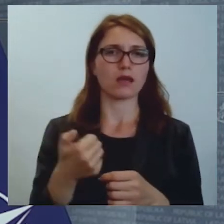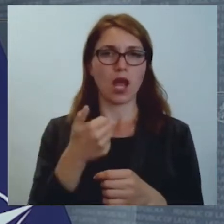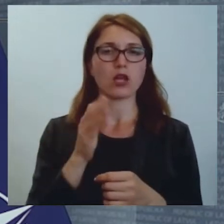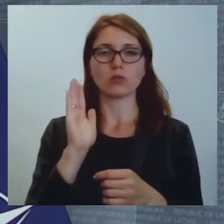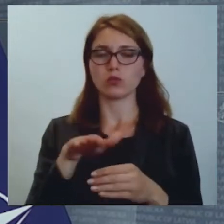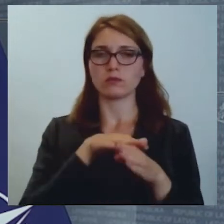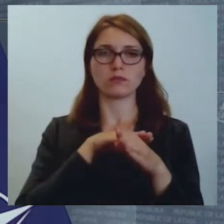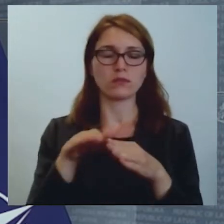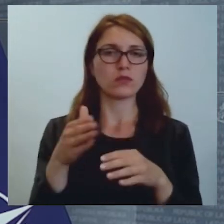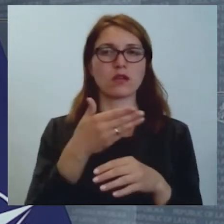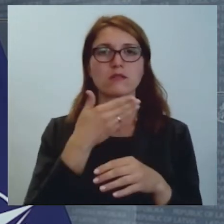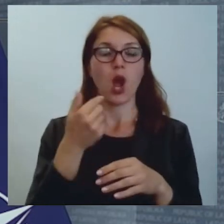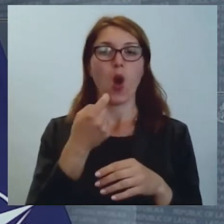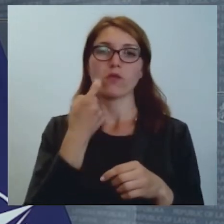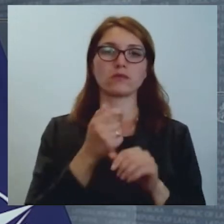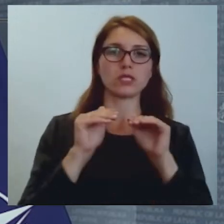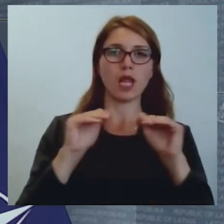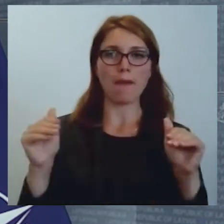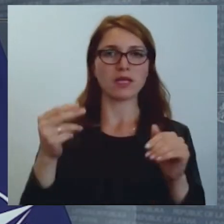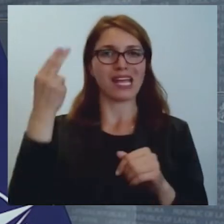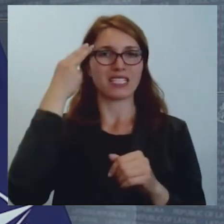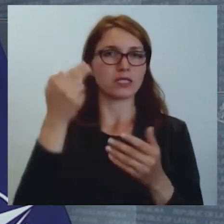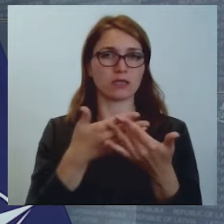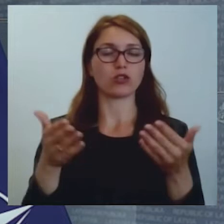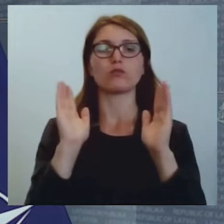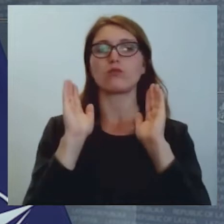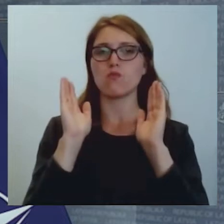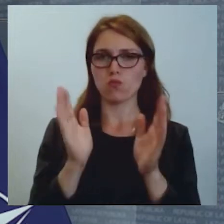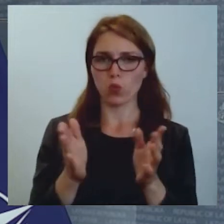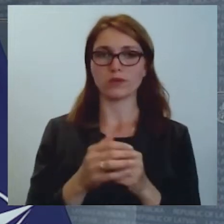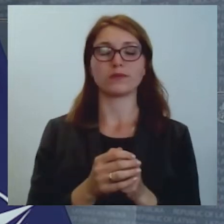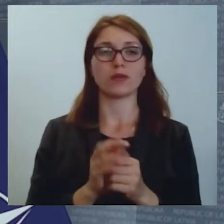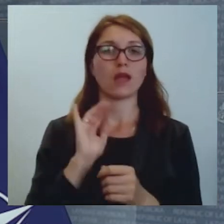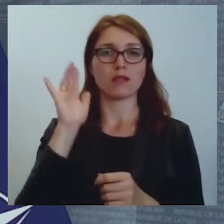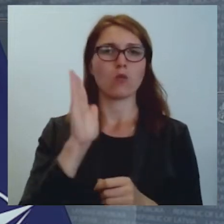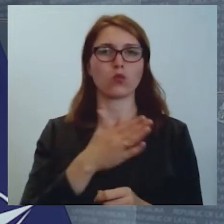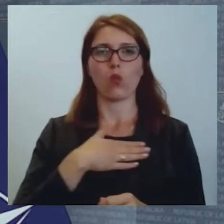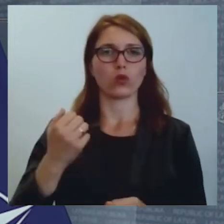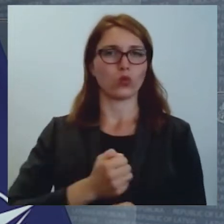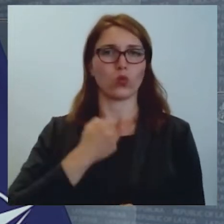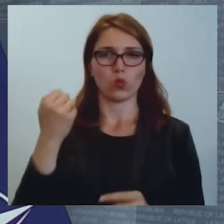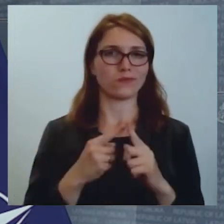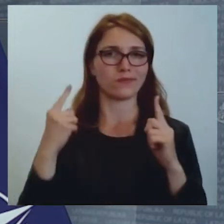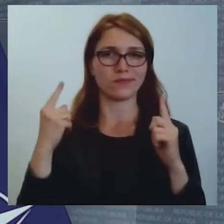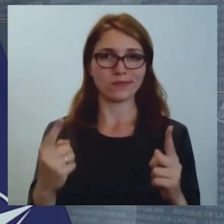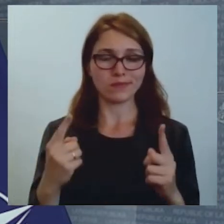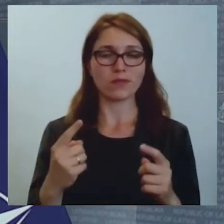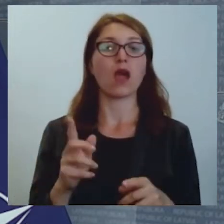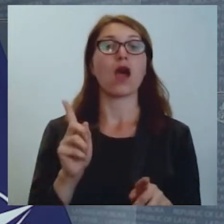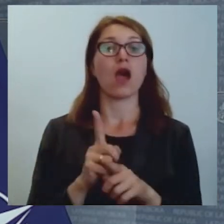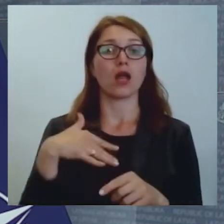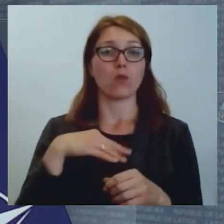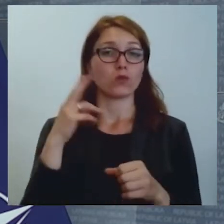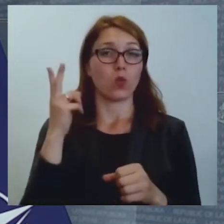nestabilitāti un riskiem. Šis būs ļoti grūts periods un galvenais uzdevums te līdzīgi kā